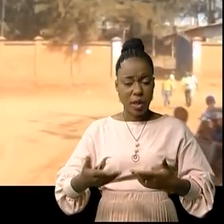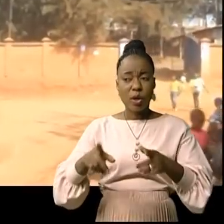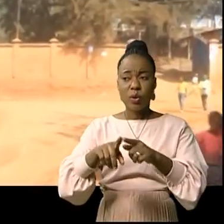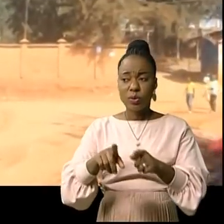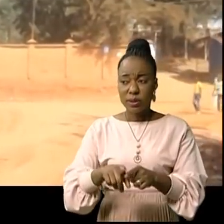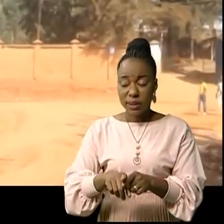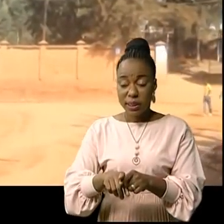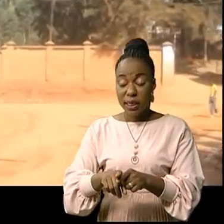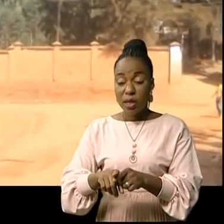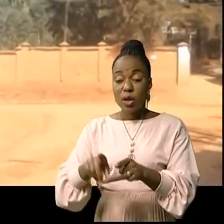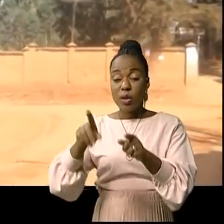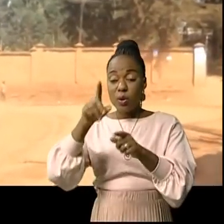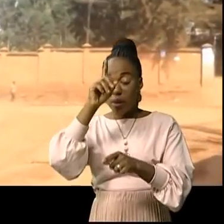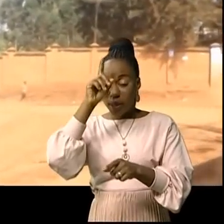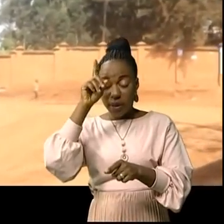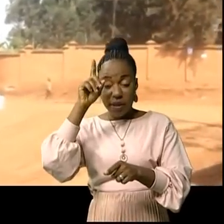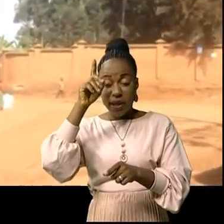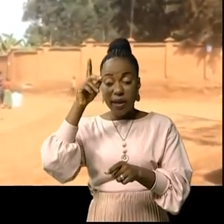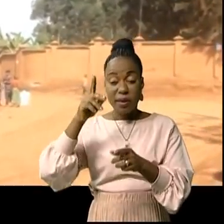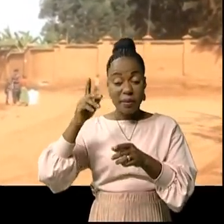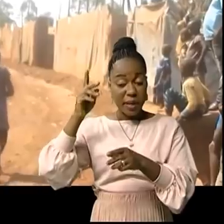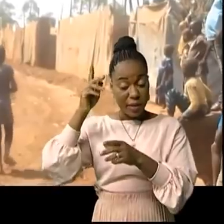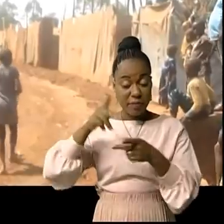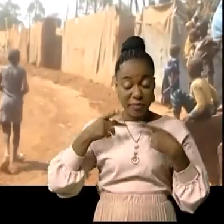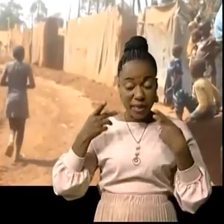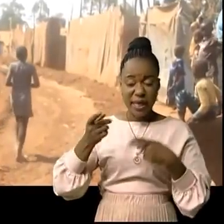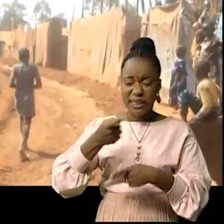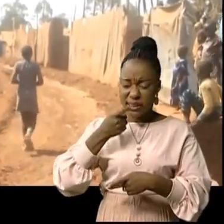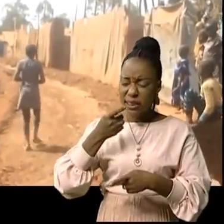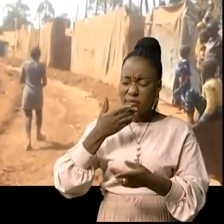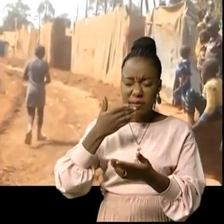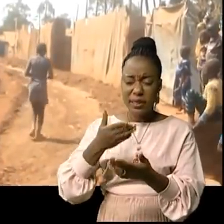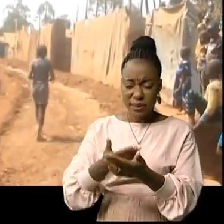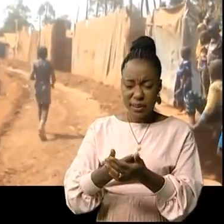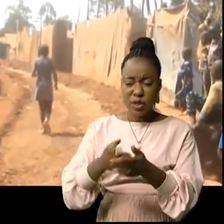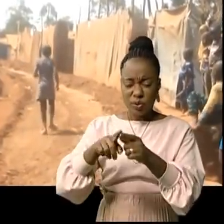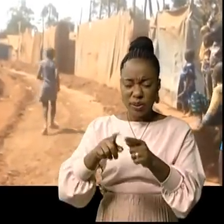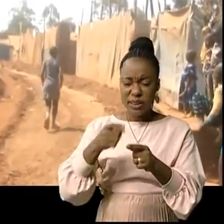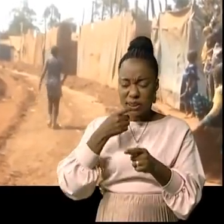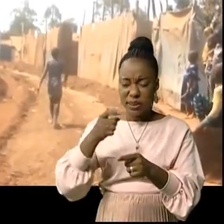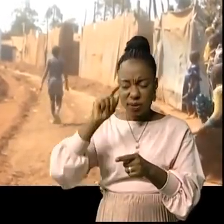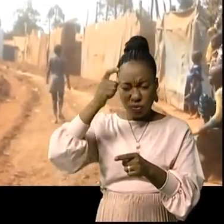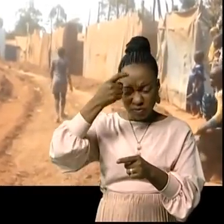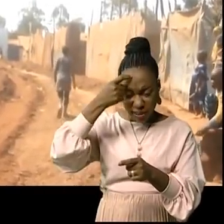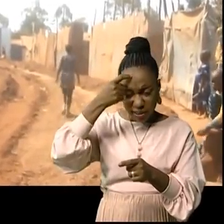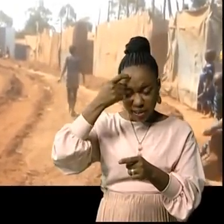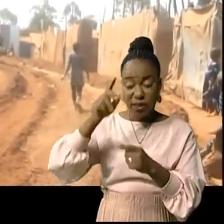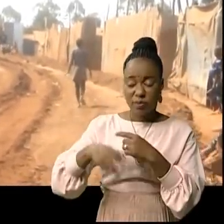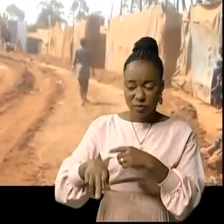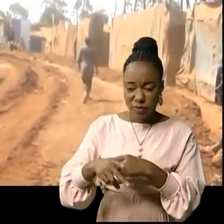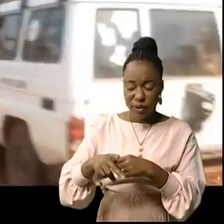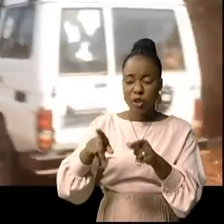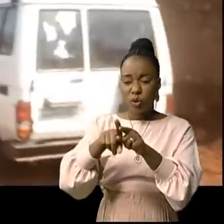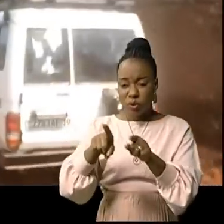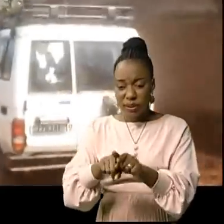Pères Xaveriens, connues sous l'appellation de la solidarité, remercient le gouverneur de province, Théongwa Budjekassi. Ces derniers